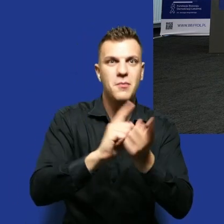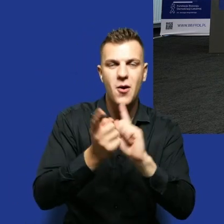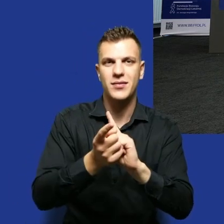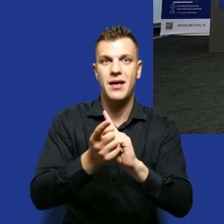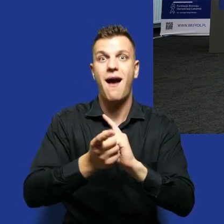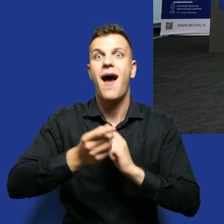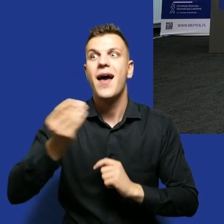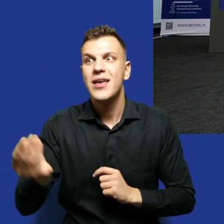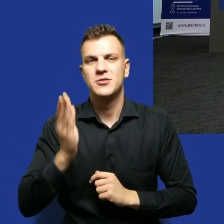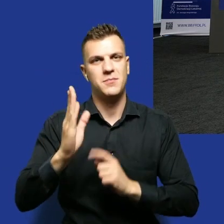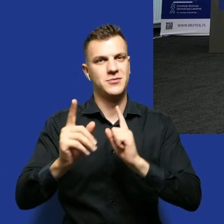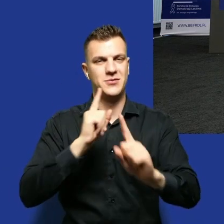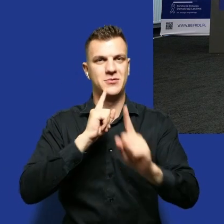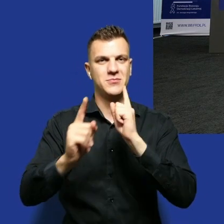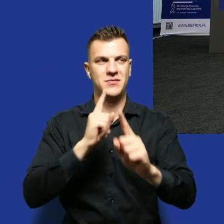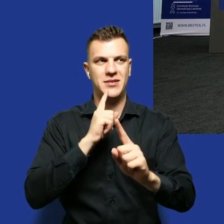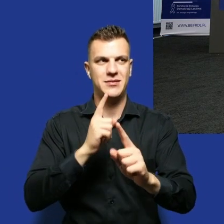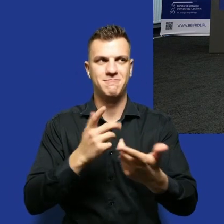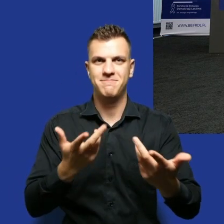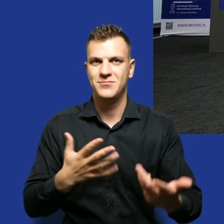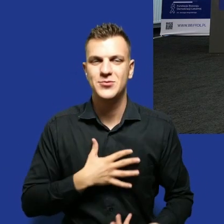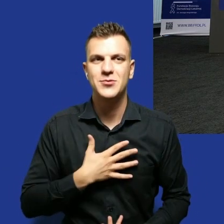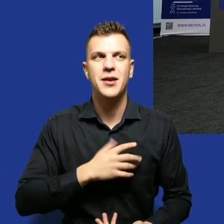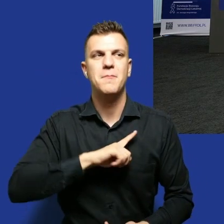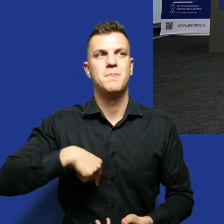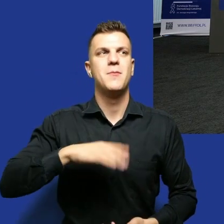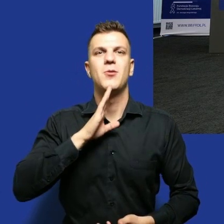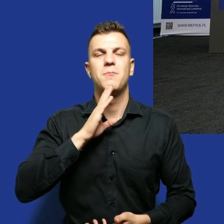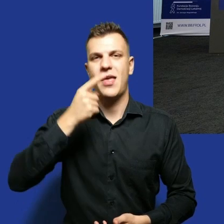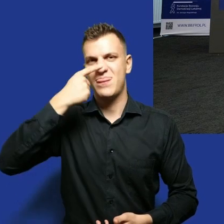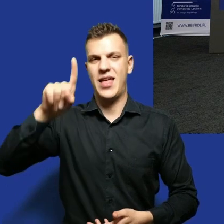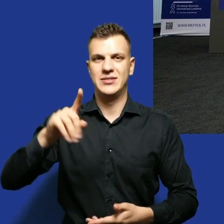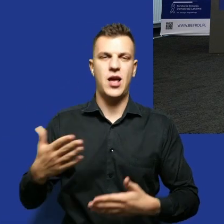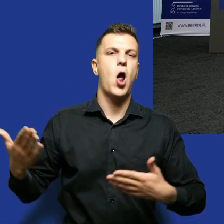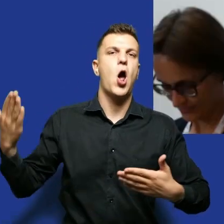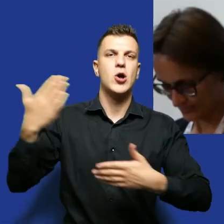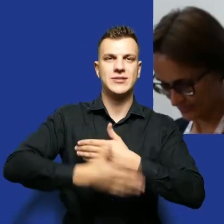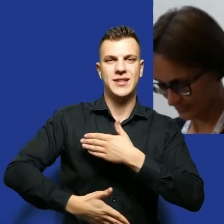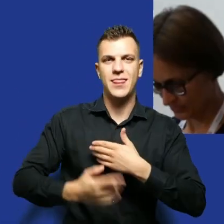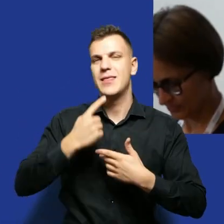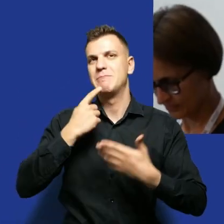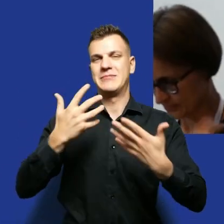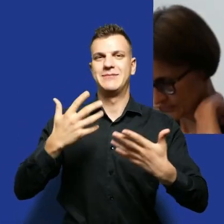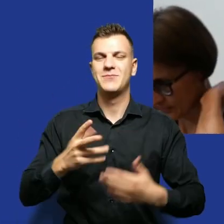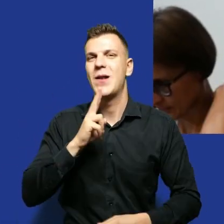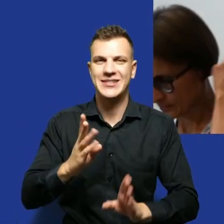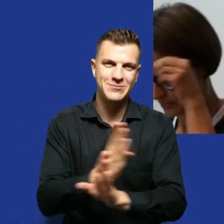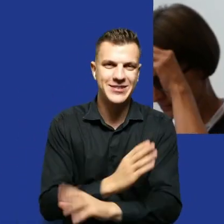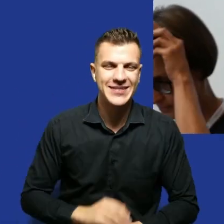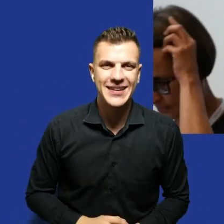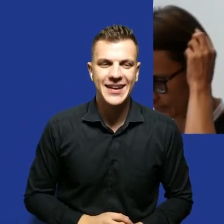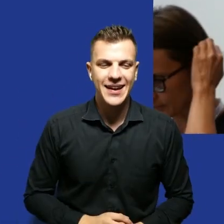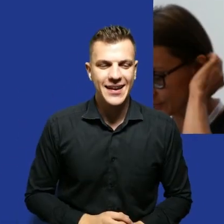jeszcze rozmowa. Mam wrażenie, że zostaliśmy na deser przed kolacją z tym tematem. Ja dziękuję wszystkim